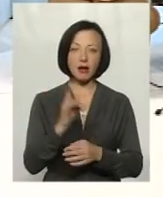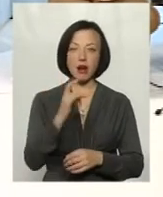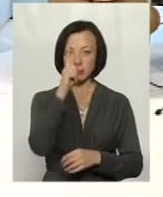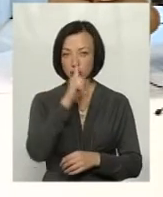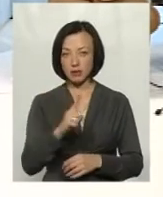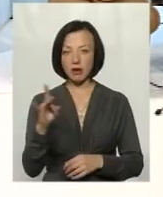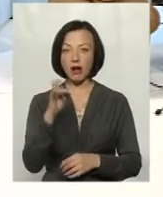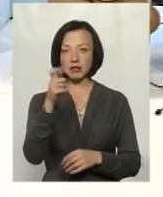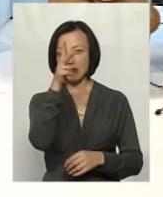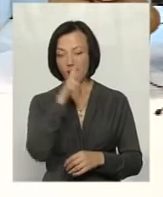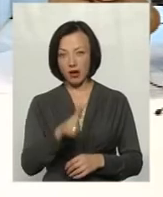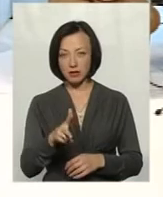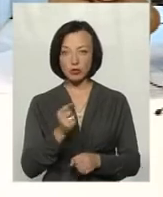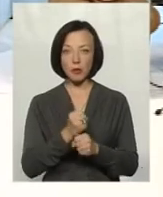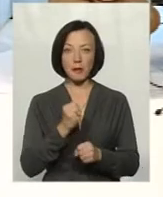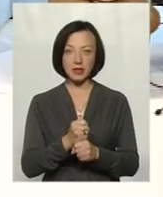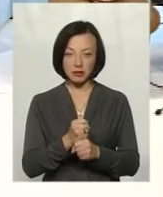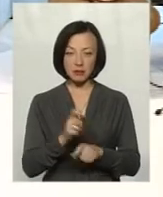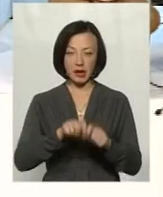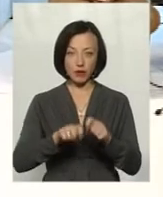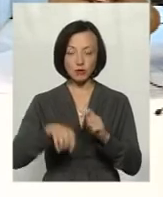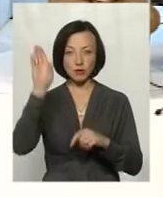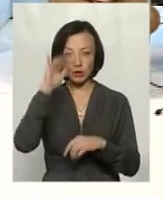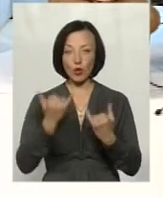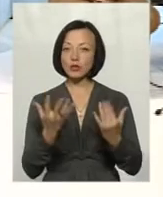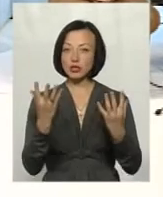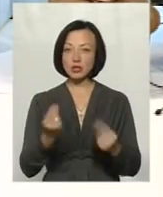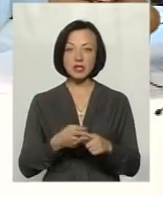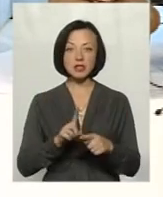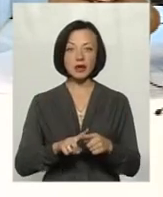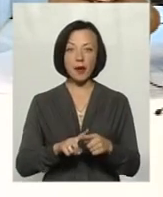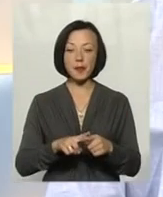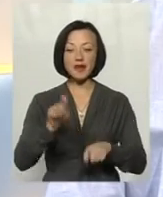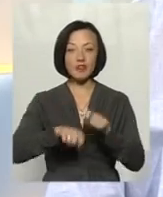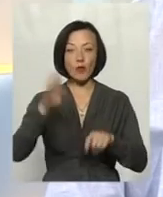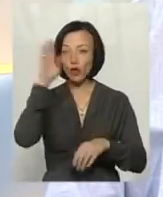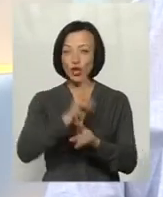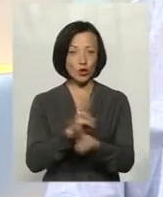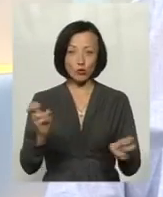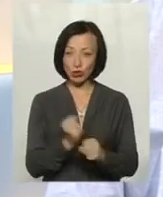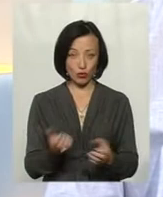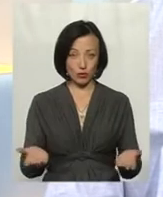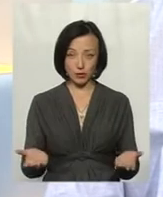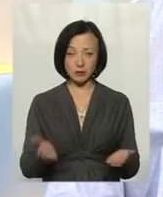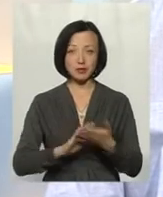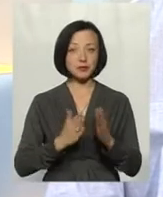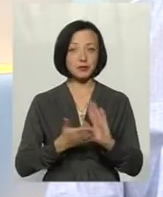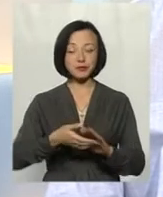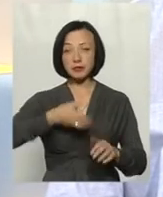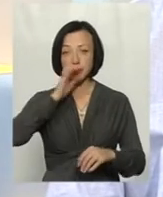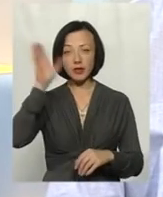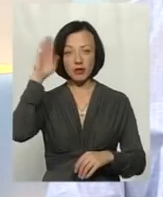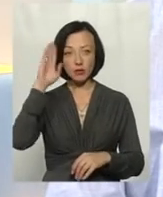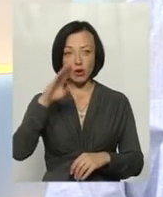в місяць, раз в квартал робили забір води, то на сьогоднішній цих заборів води ніхто не робить. І ситуація з питною